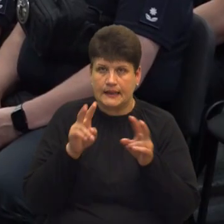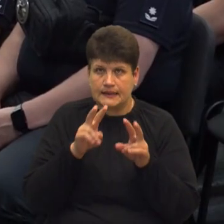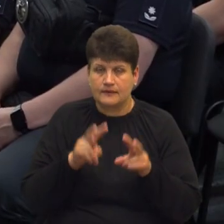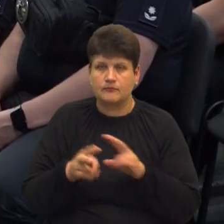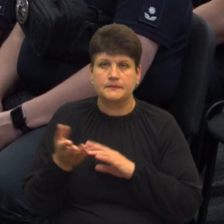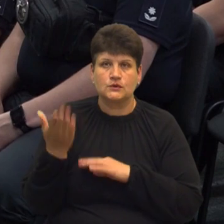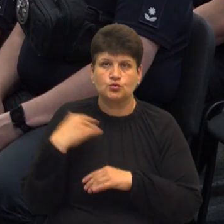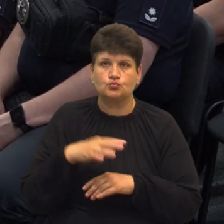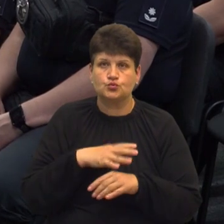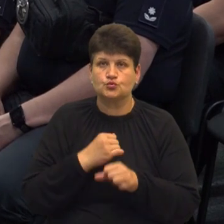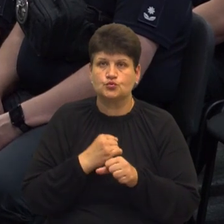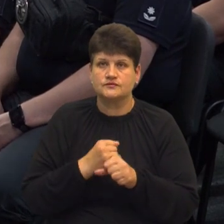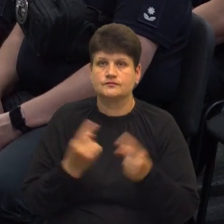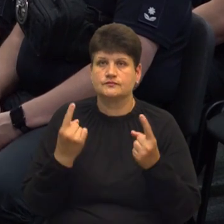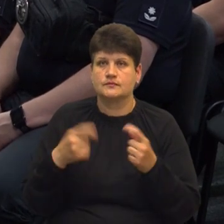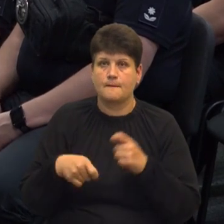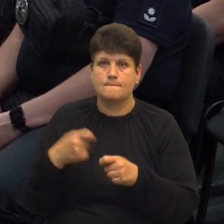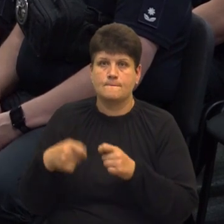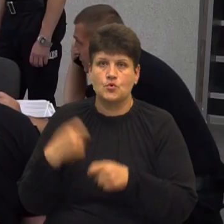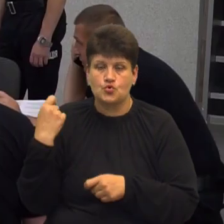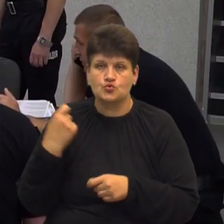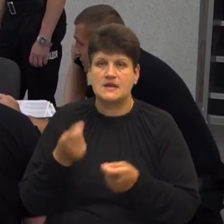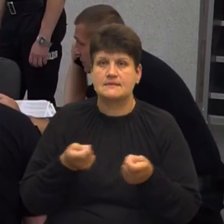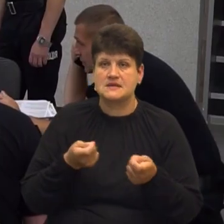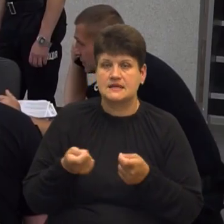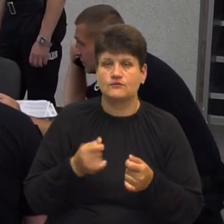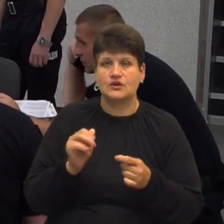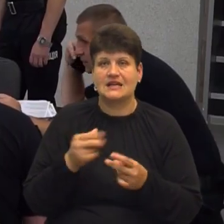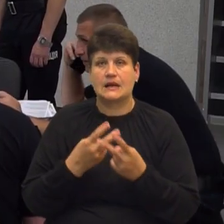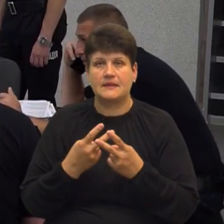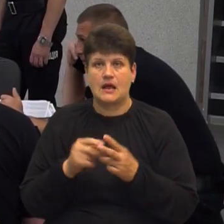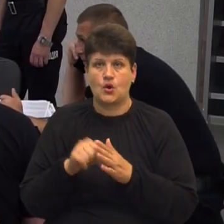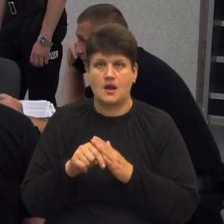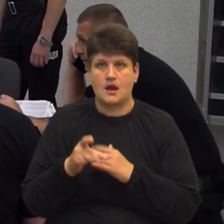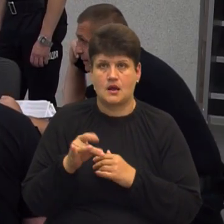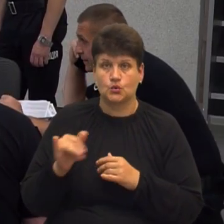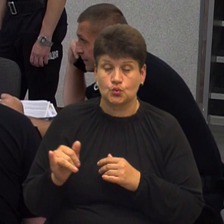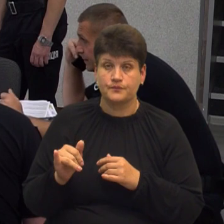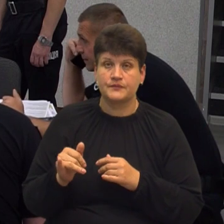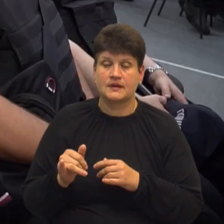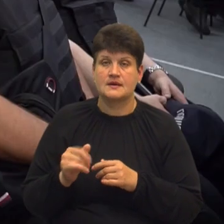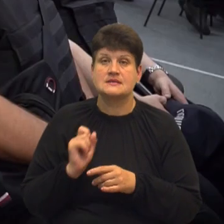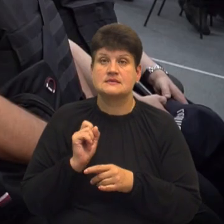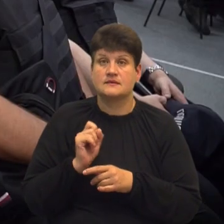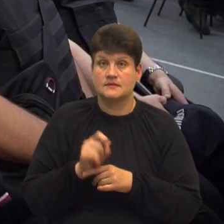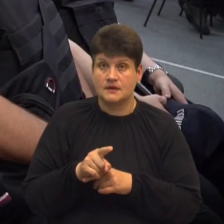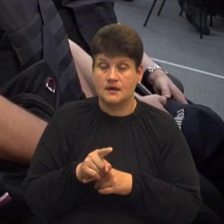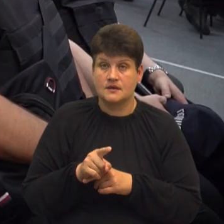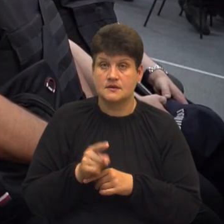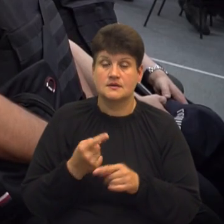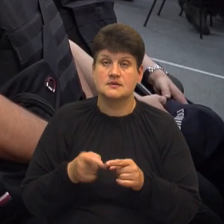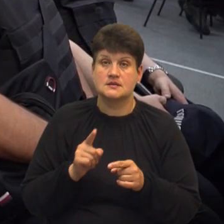минулому було вчинено найбільше правопорушення адміністративного та кримінального характеру. Задача поліцейських буде – це